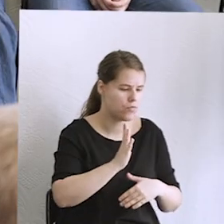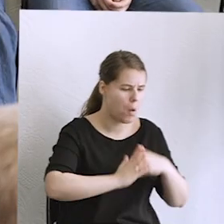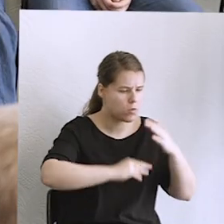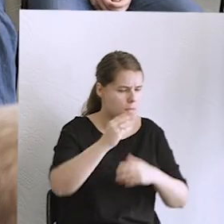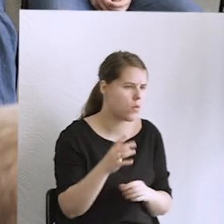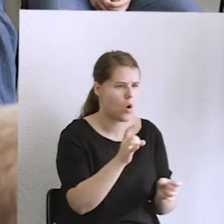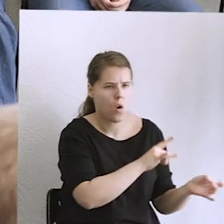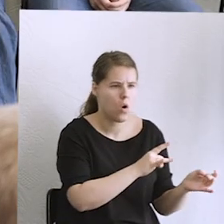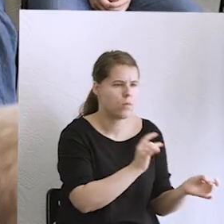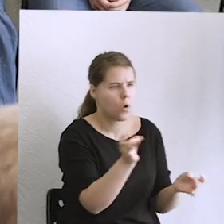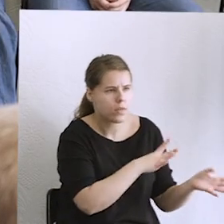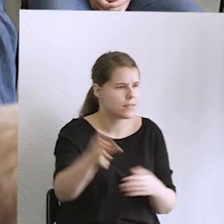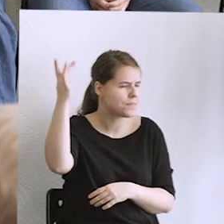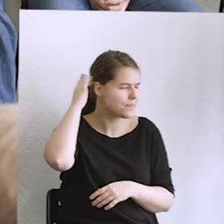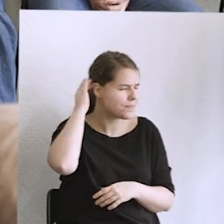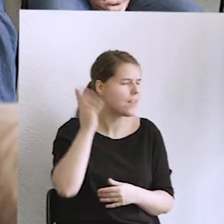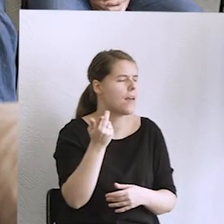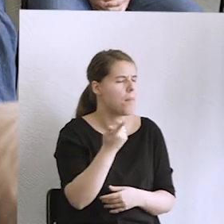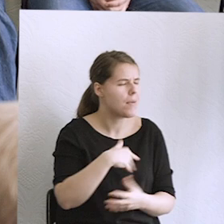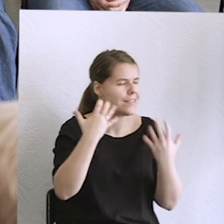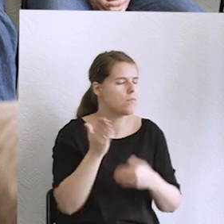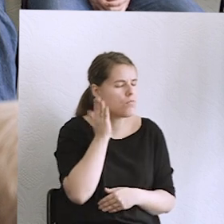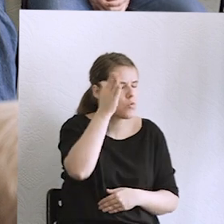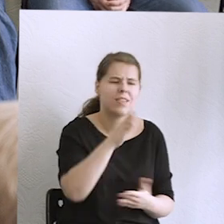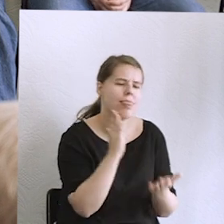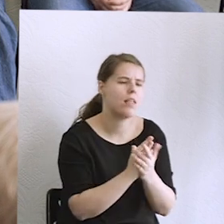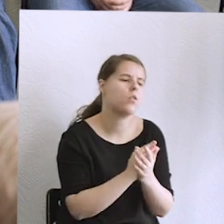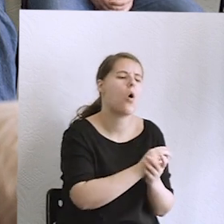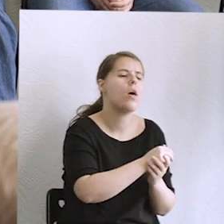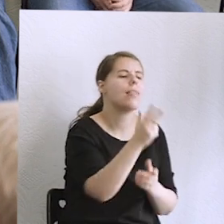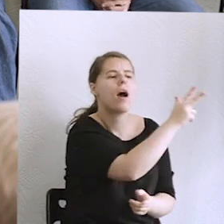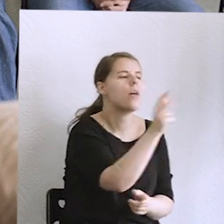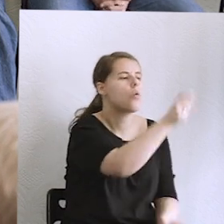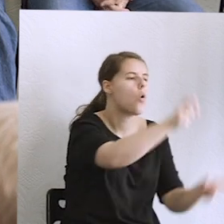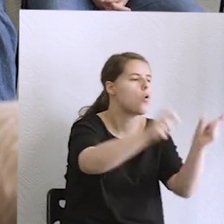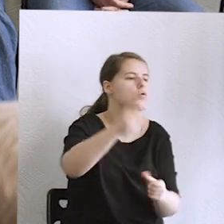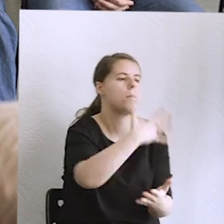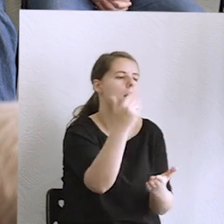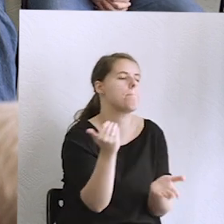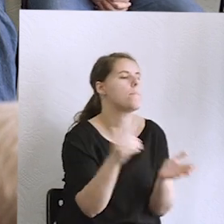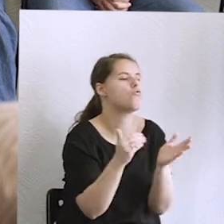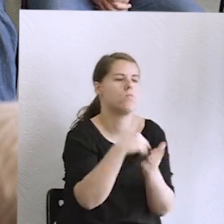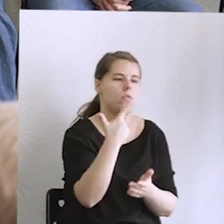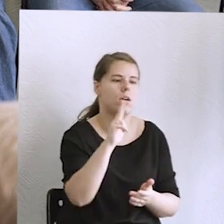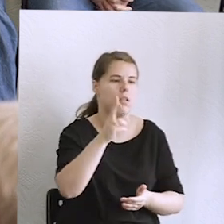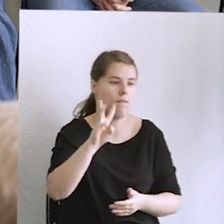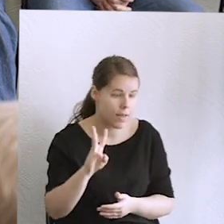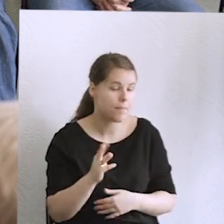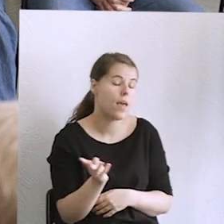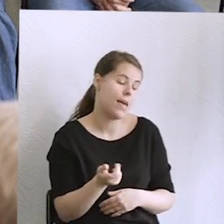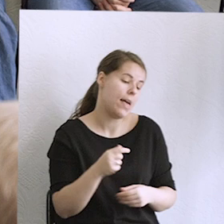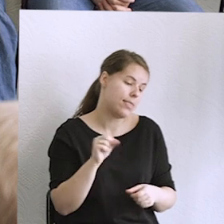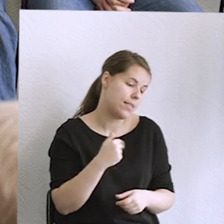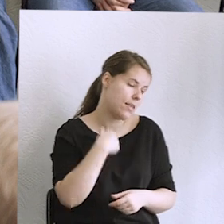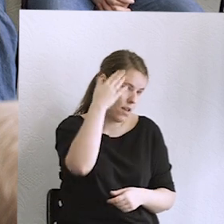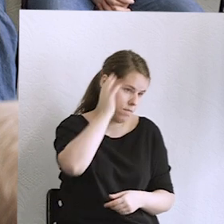osobę, który będzie dobrym światem. I to jest właśnie ćwiczenie tej wyobraźni. Ale to jest też najtrudniejsze. 16 lat jest bardzo krótko. Zmiana